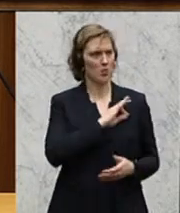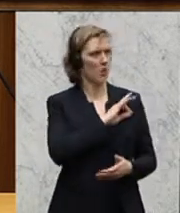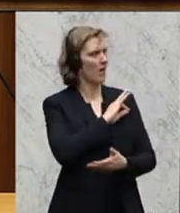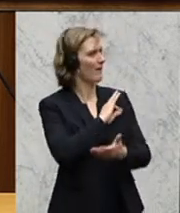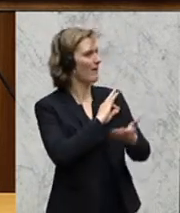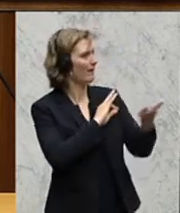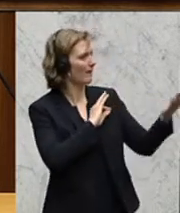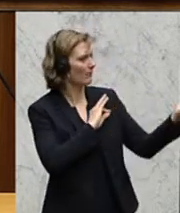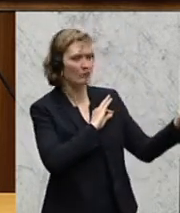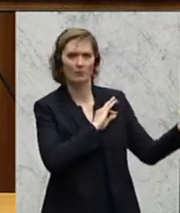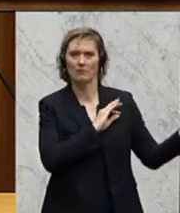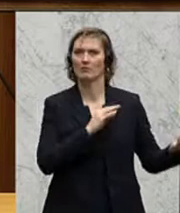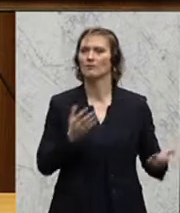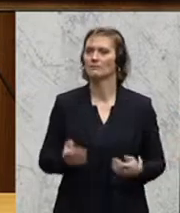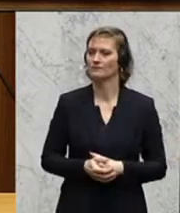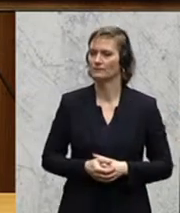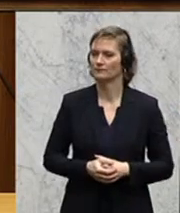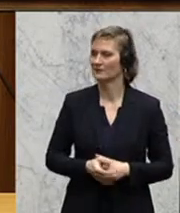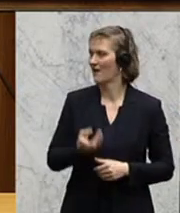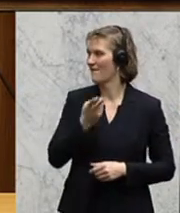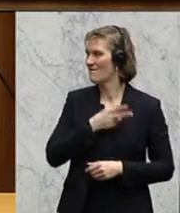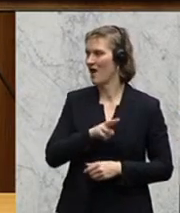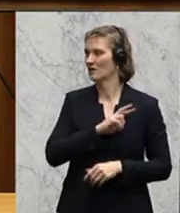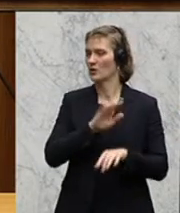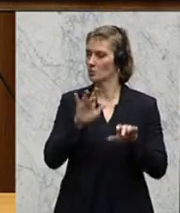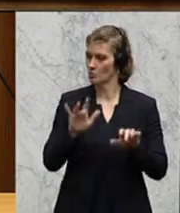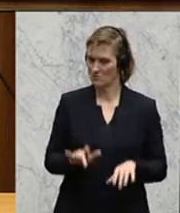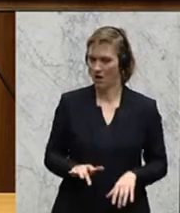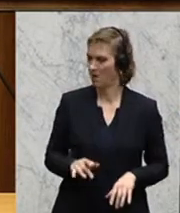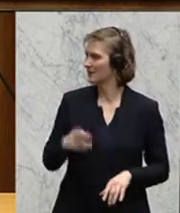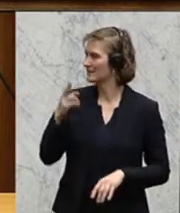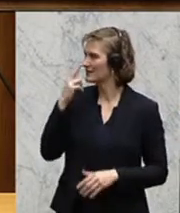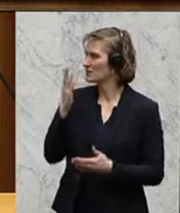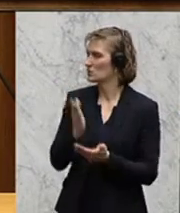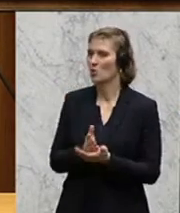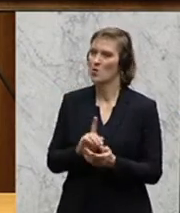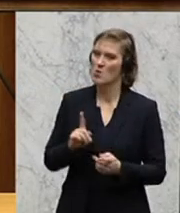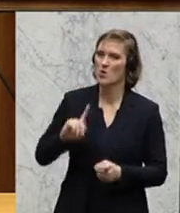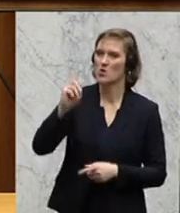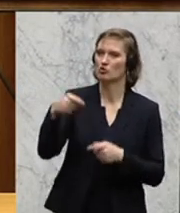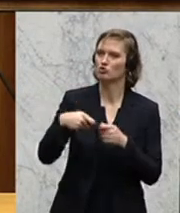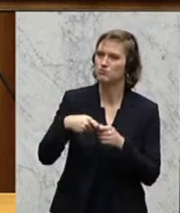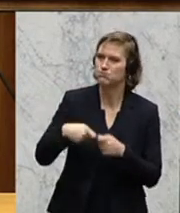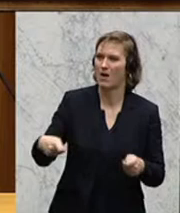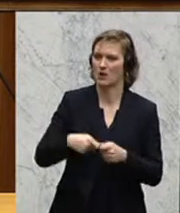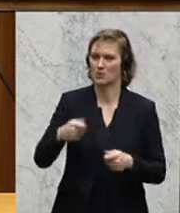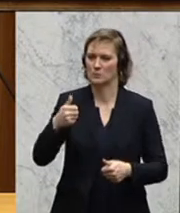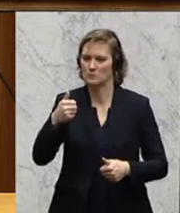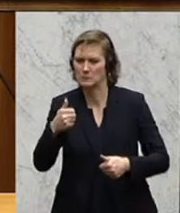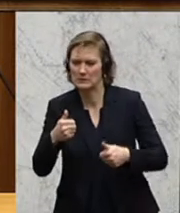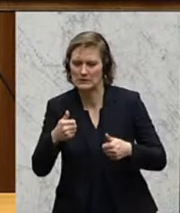diese Verantwortung ist wohl wie folgt festzumachen, dass es hier ein enormes Spannungsverhältnis gibt.